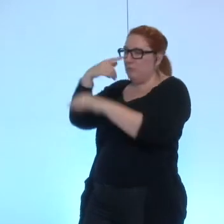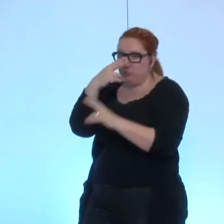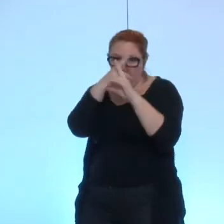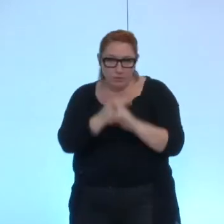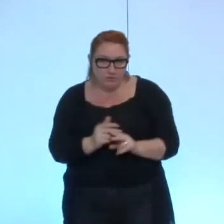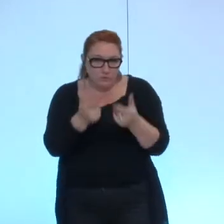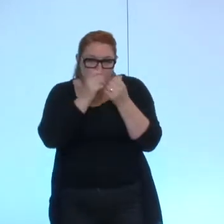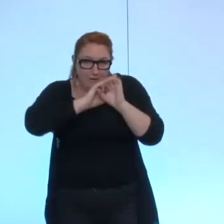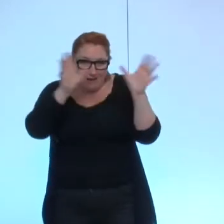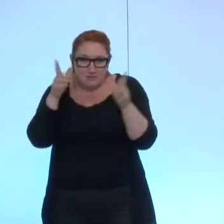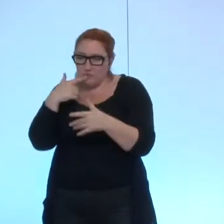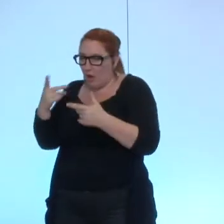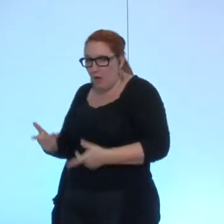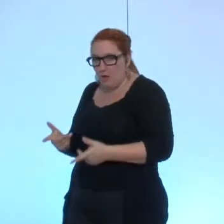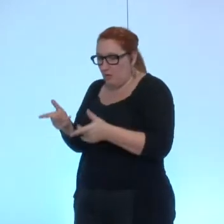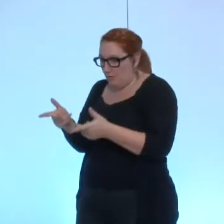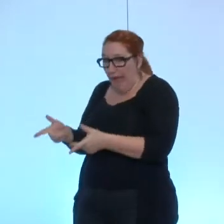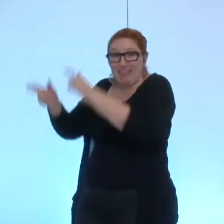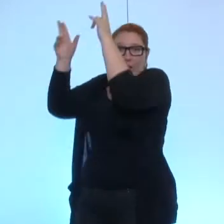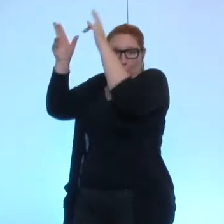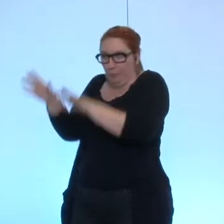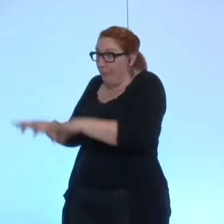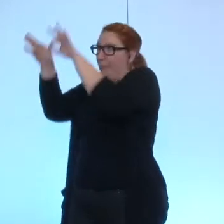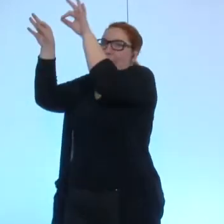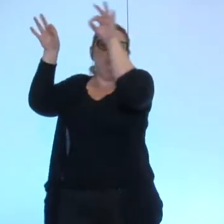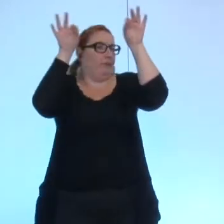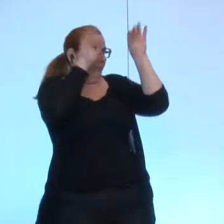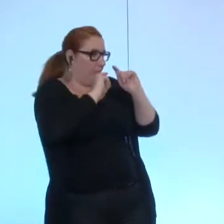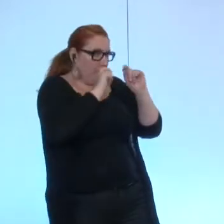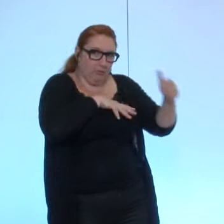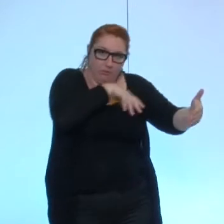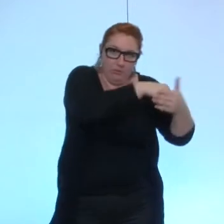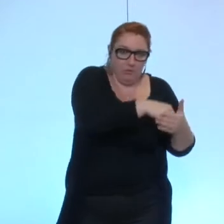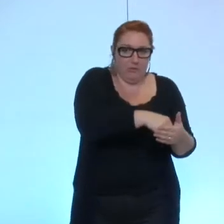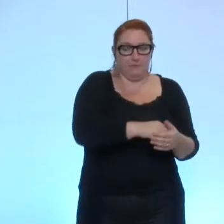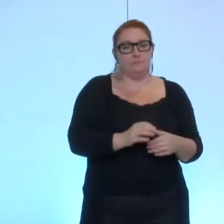leur activité professionnelle et donc si comme j'ai poussé fortement